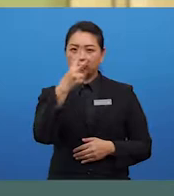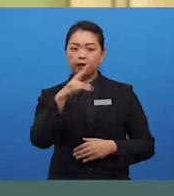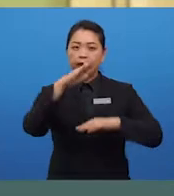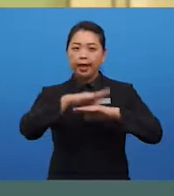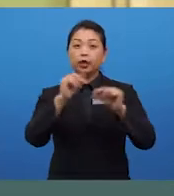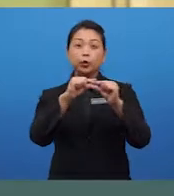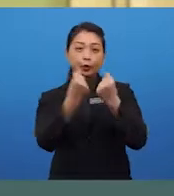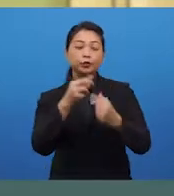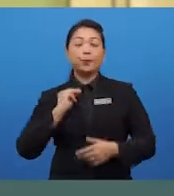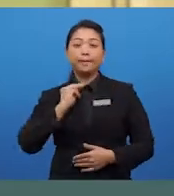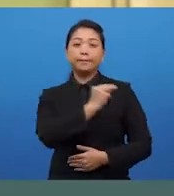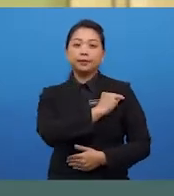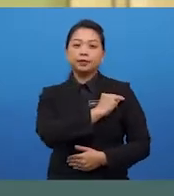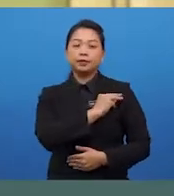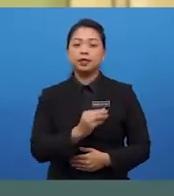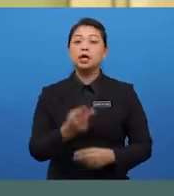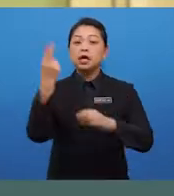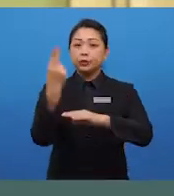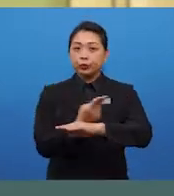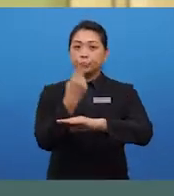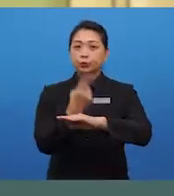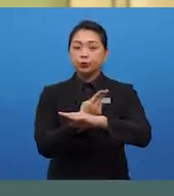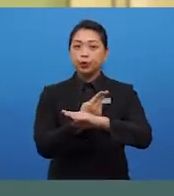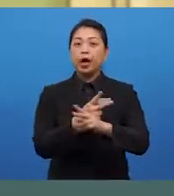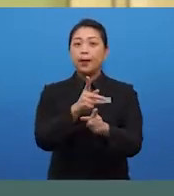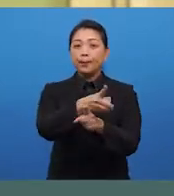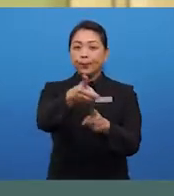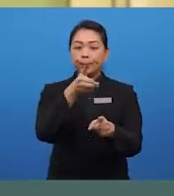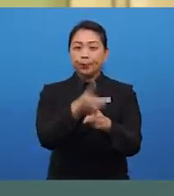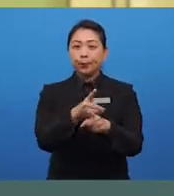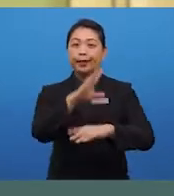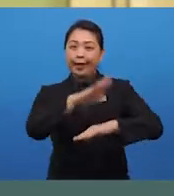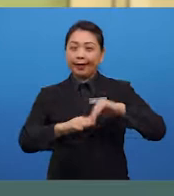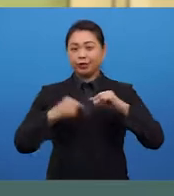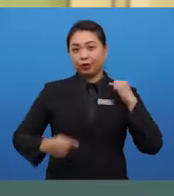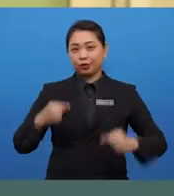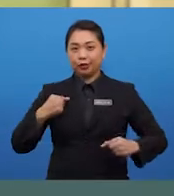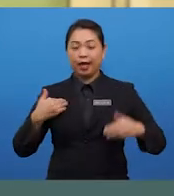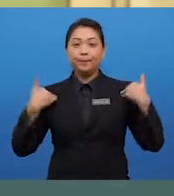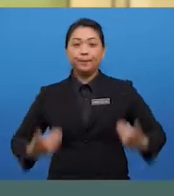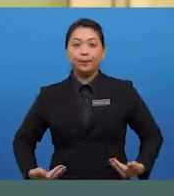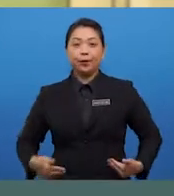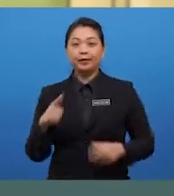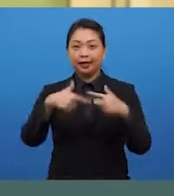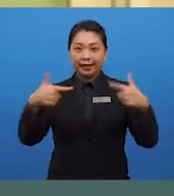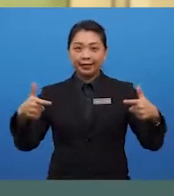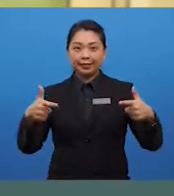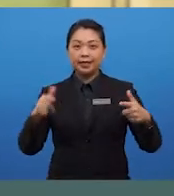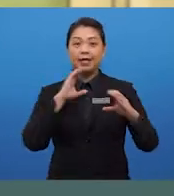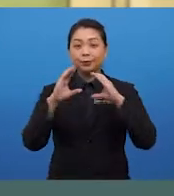members. Use appropriate hand gestures and body language. Speak clearly,